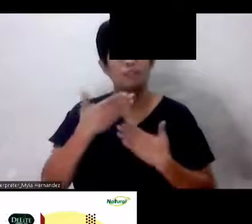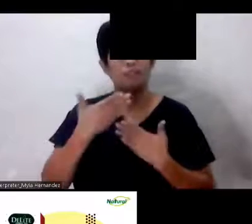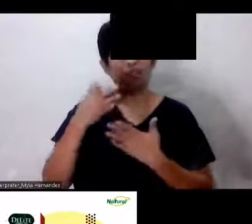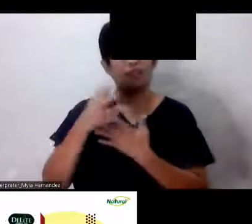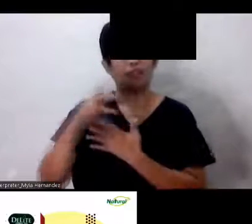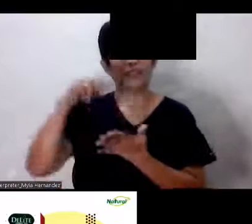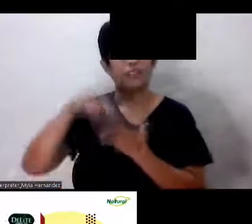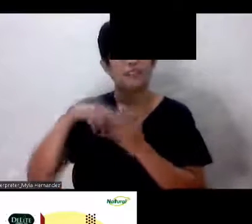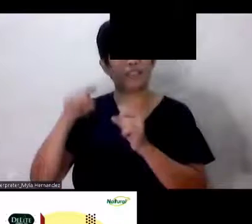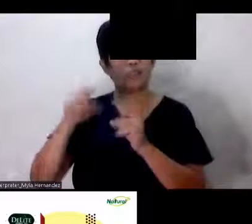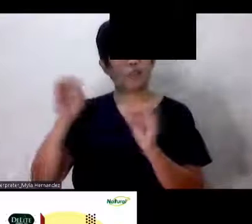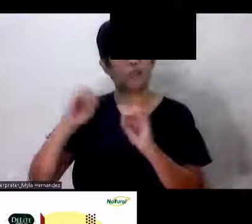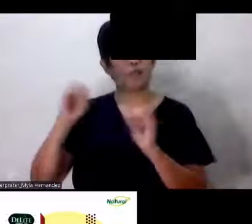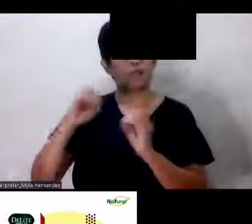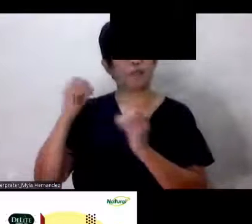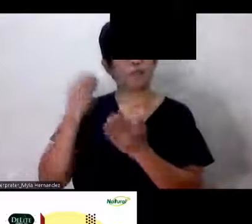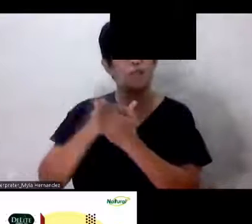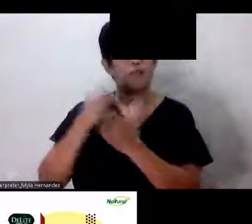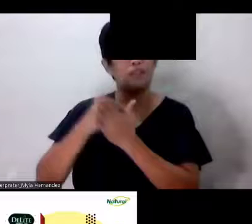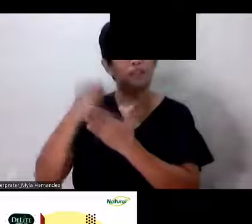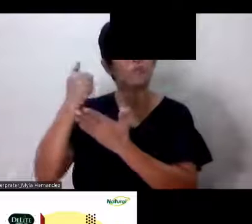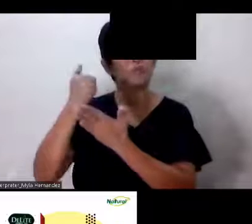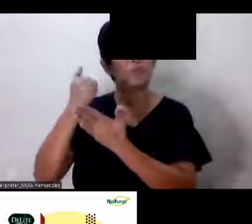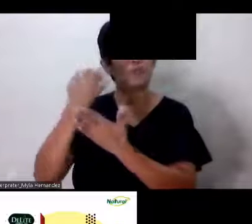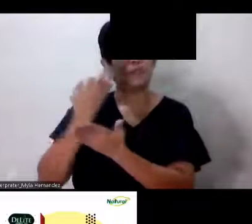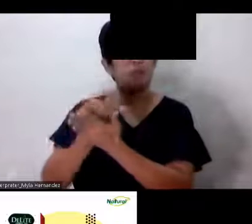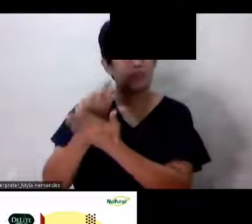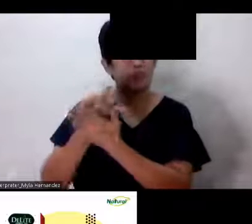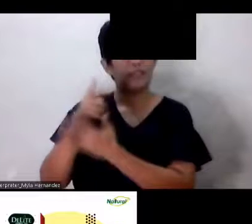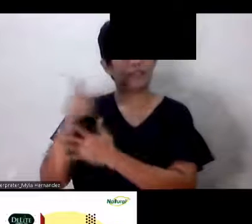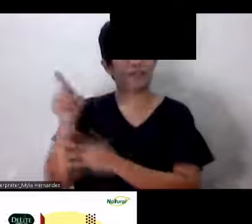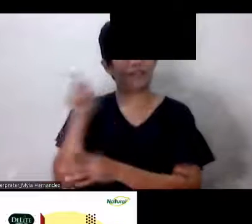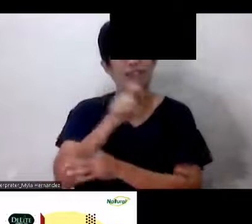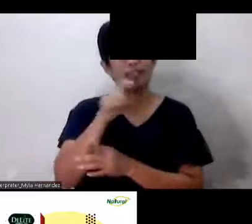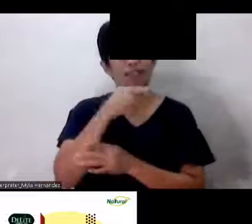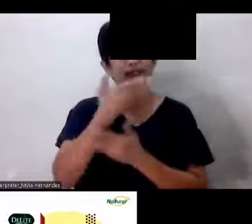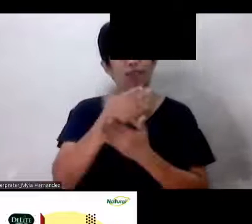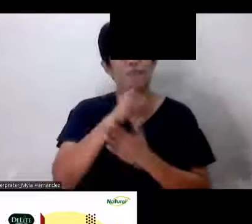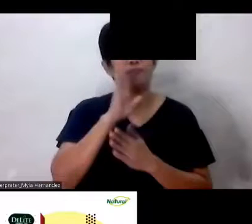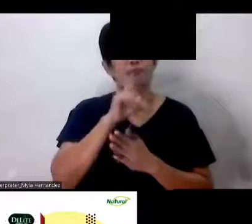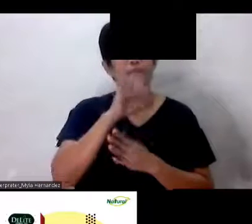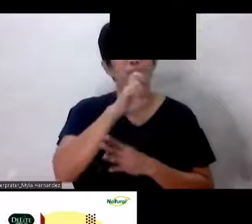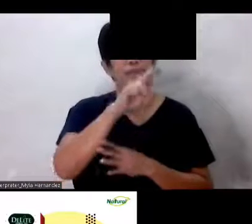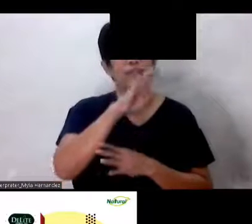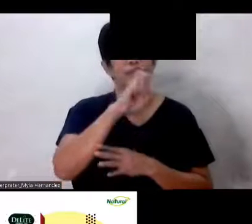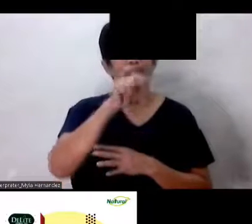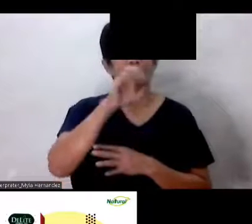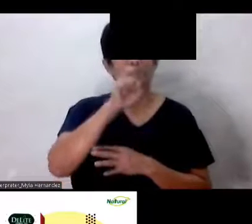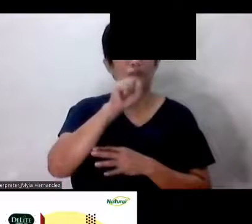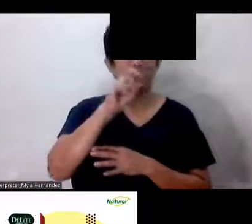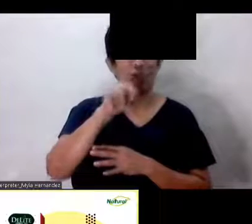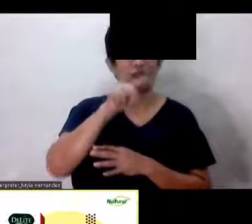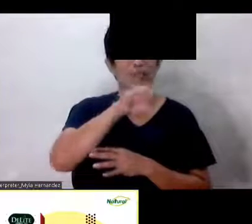akong pera Na ipuhunan Kung willing po kayo Mag reseller I-text nyo lang po si Brother Benson Ang number mo Brother Benson